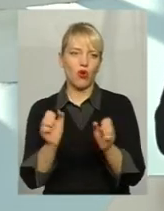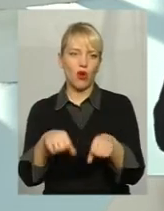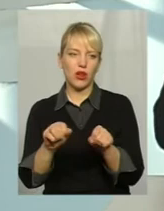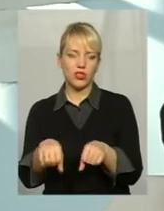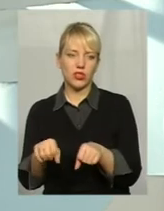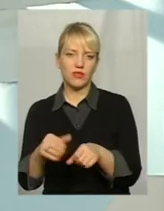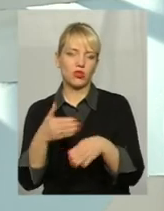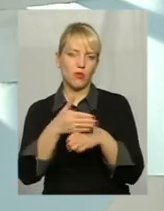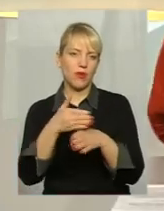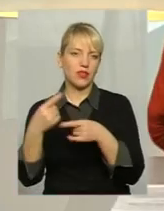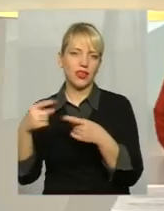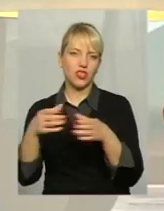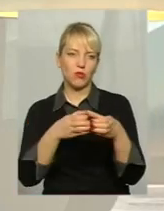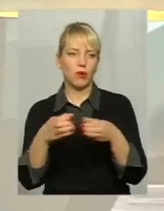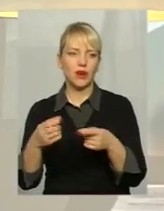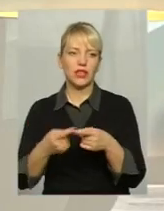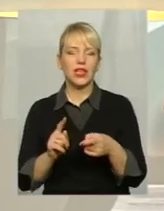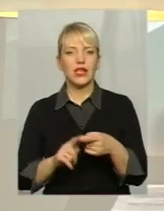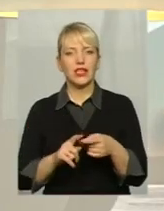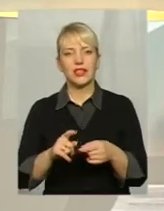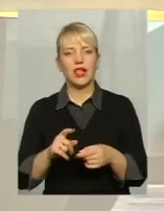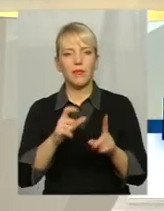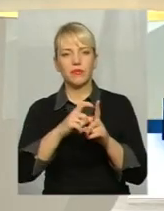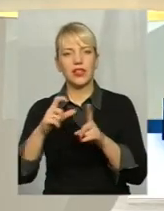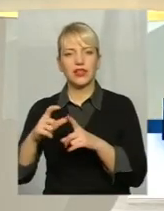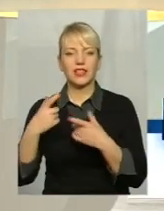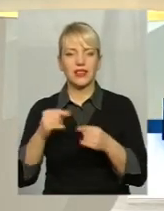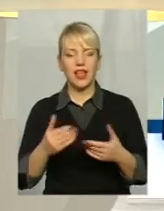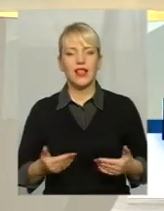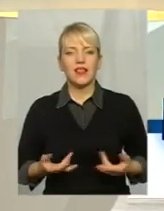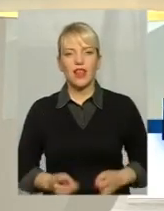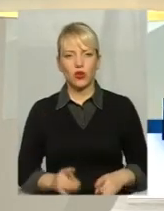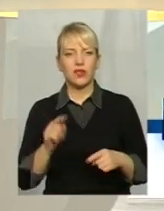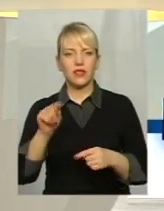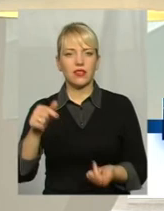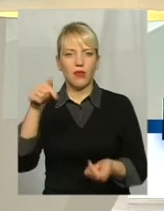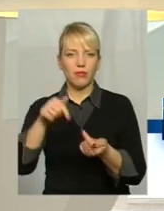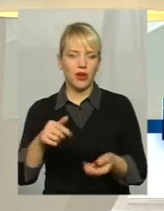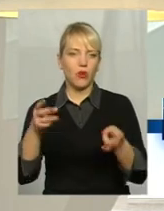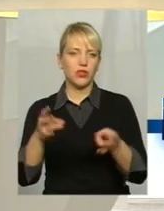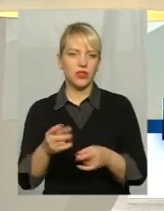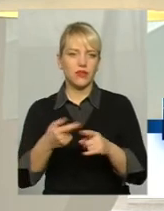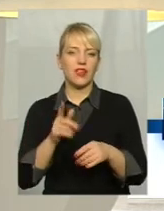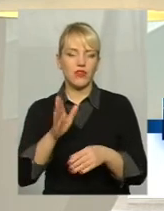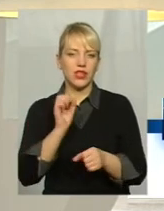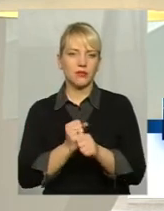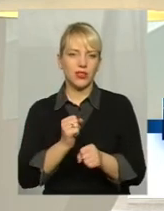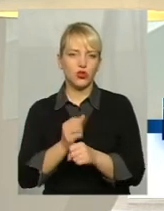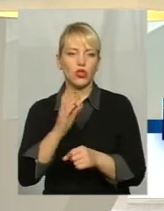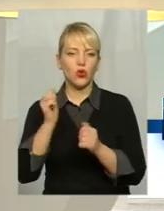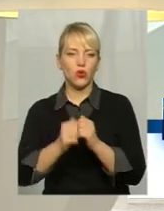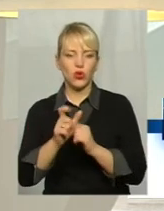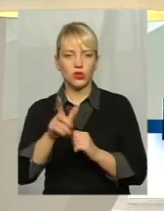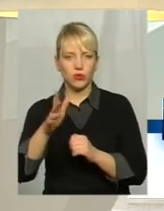іншим громадам Власне, ота приказка, давня українська приказка, де народився, там і пригодився, вона все-таки спрацює І кожен буде пам'ятати,